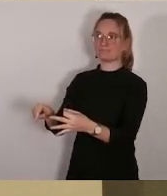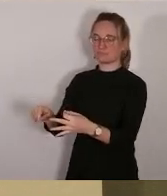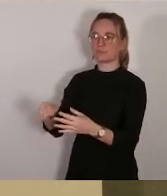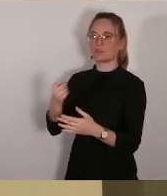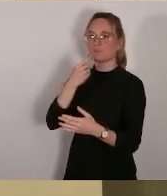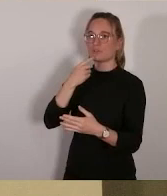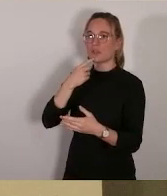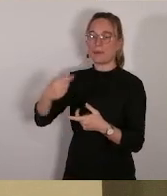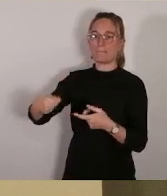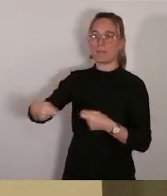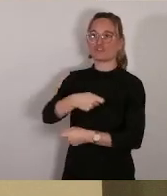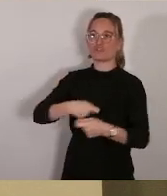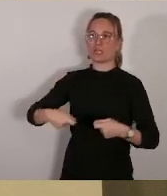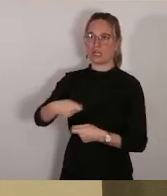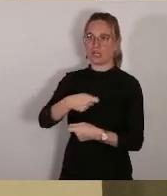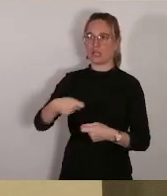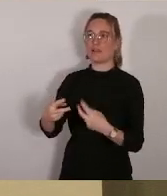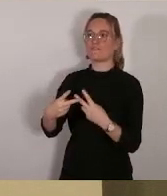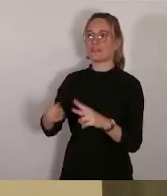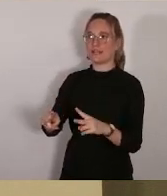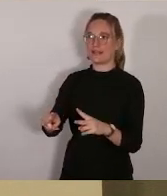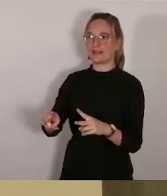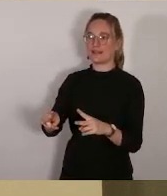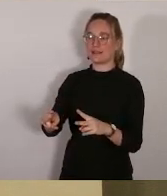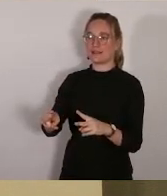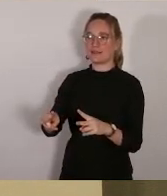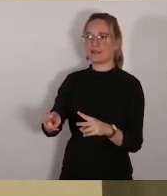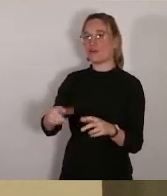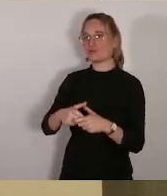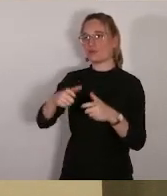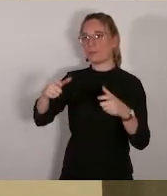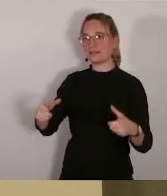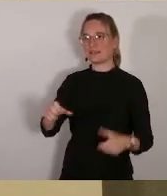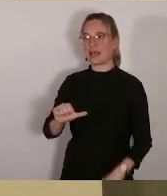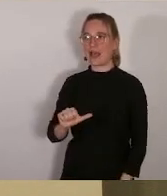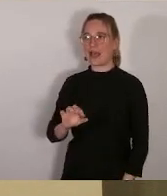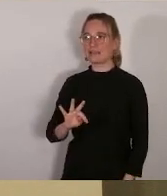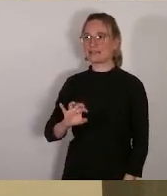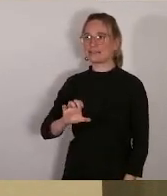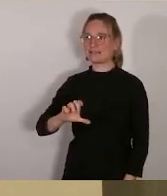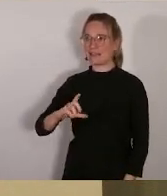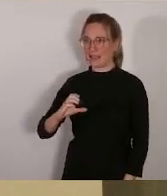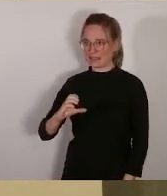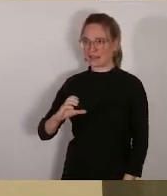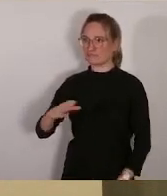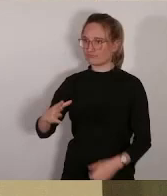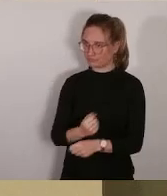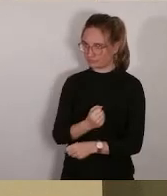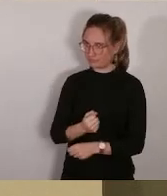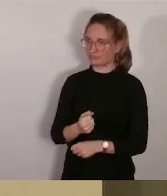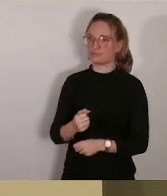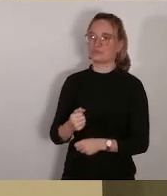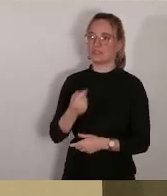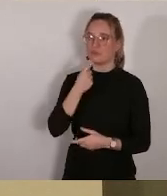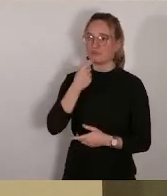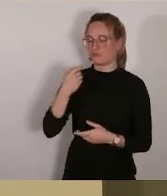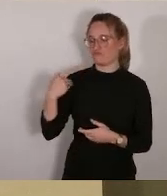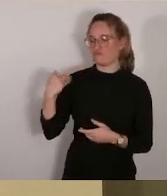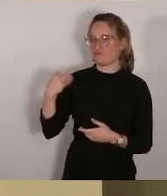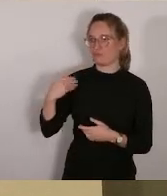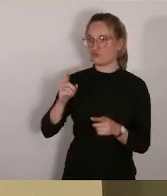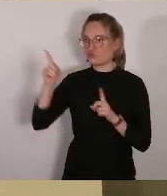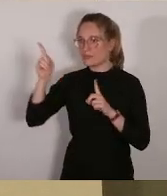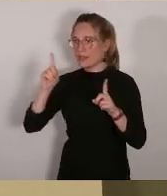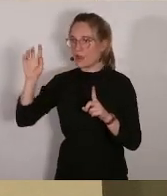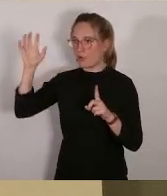l'entreprise ATEC et de ce fait-là qui a commencé à reprendre le chantier en juillet août de l'année dernière. Donc on a fait le